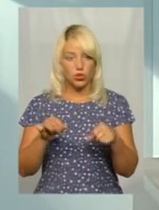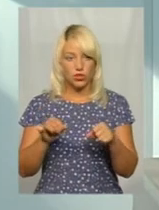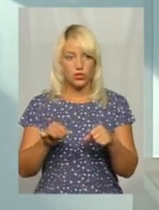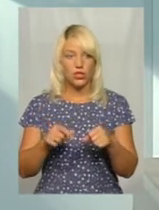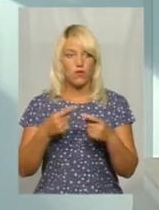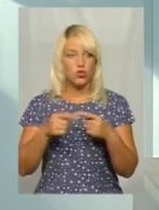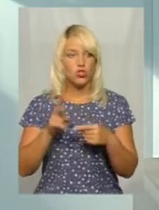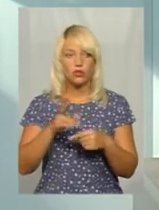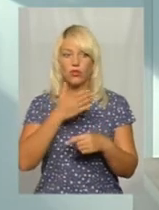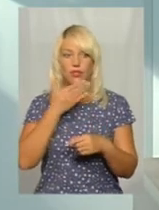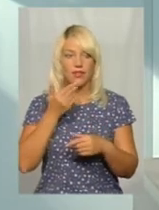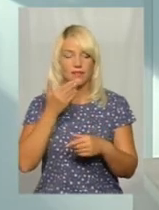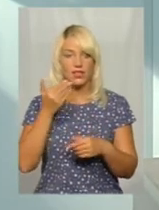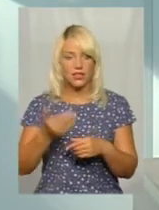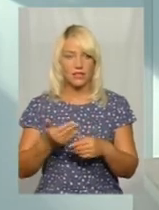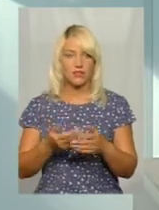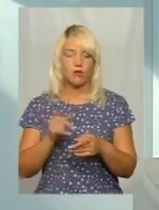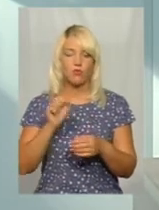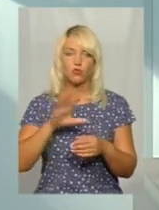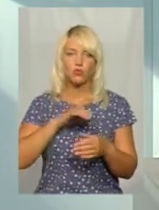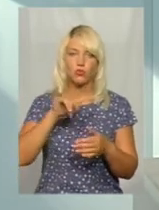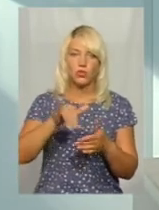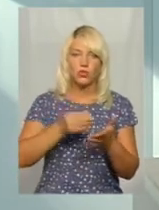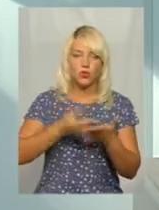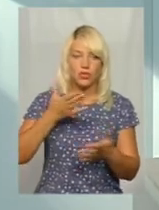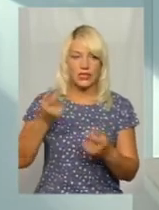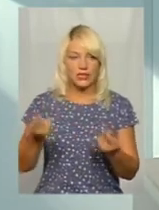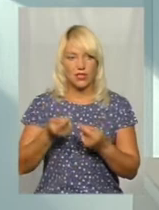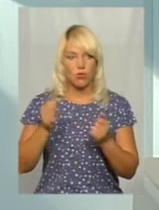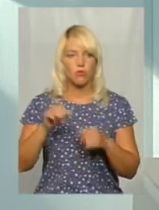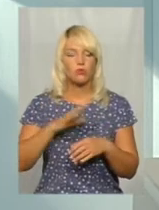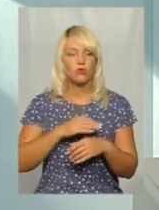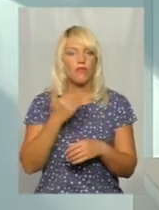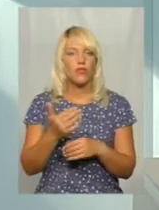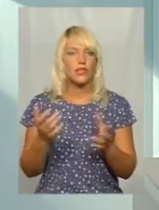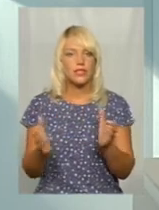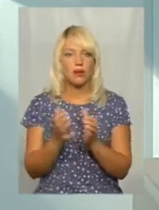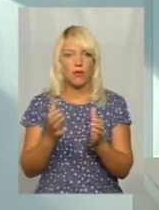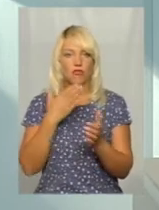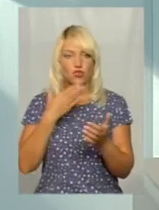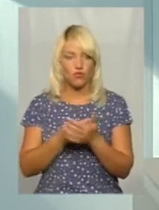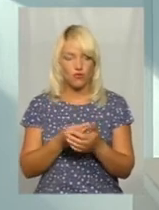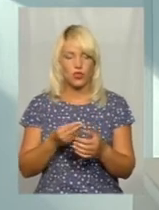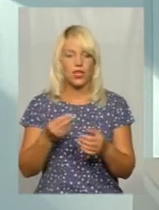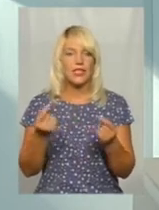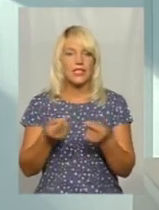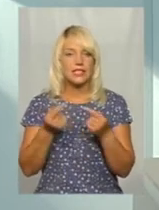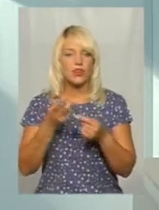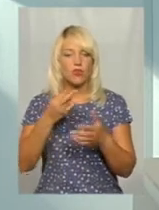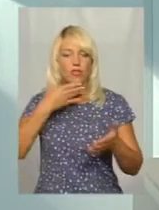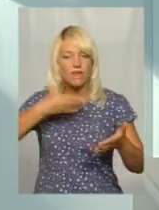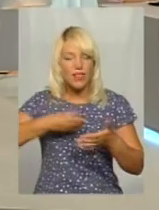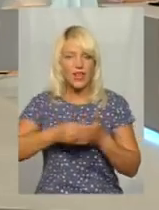хто ще не звертався, в них здоровіше зерно, або вони зберігають своє зерно на власних елеваторах.